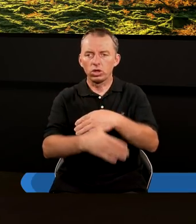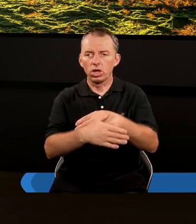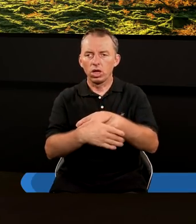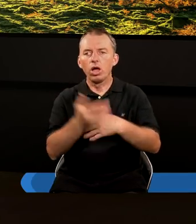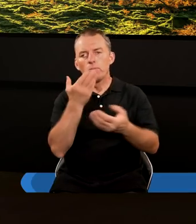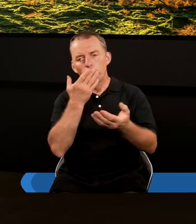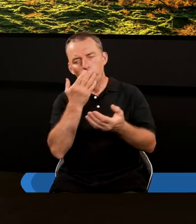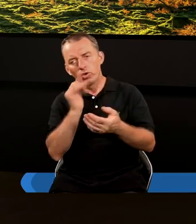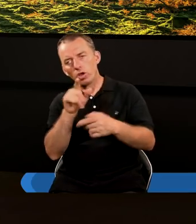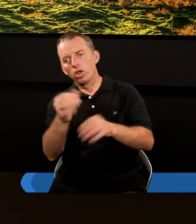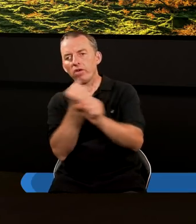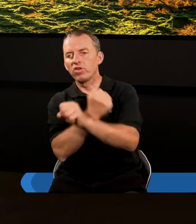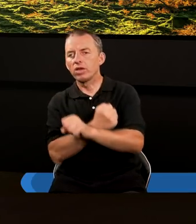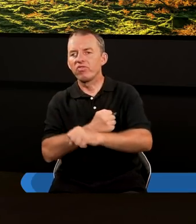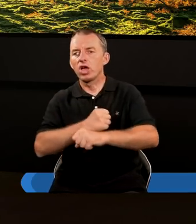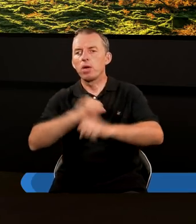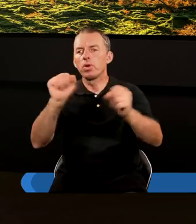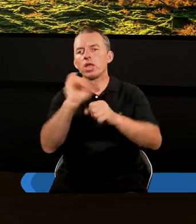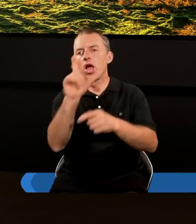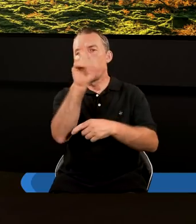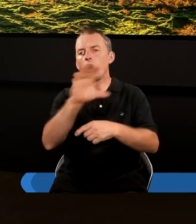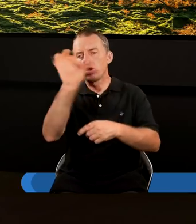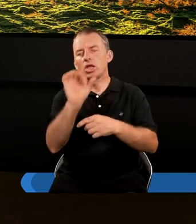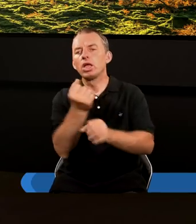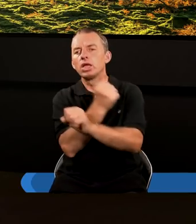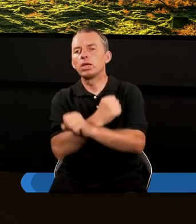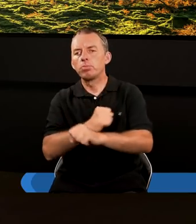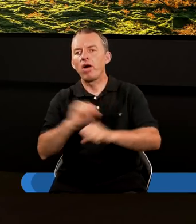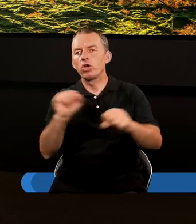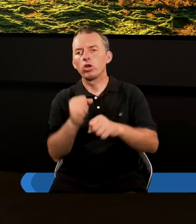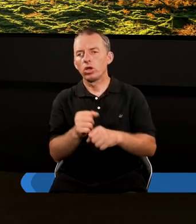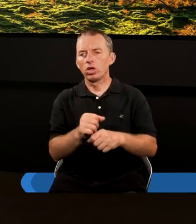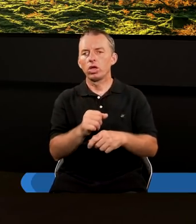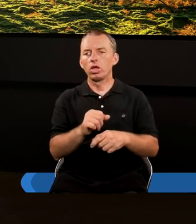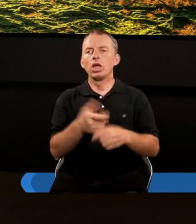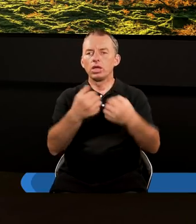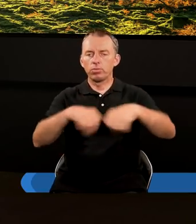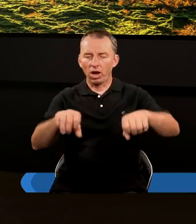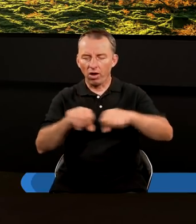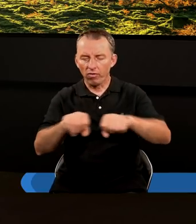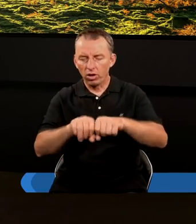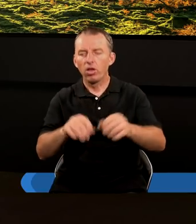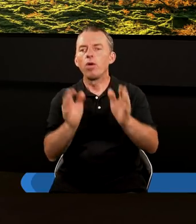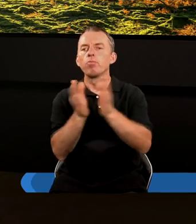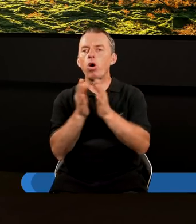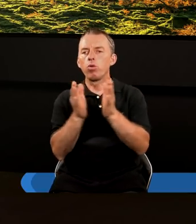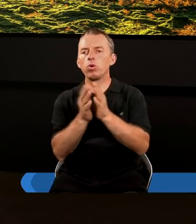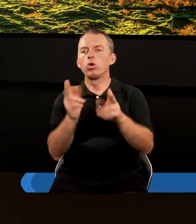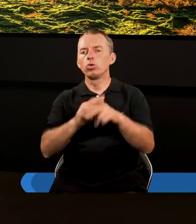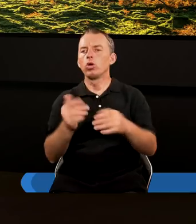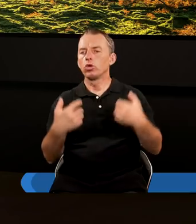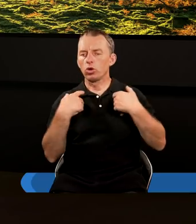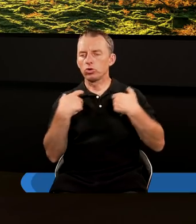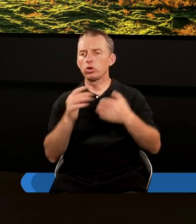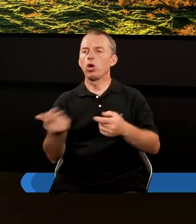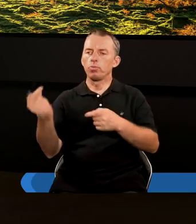pomówmy już o tych zbawionych. Jaki będzie los zbawionych? Tych sprawiedliwych, tych pobożnych, którzy dożyją